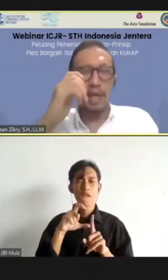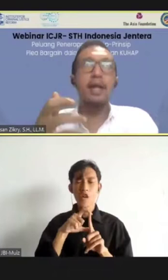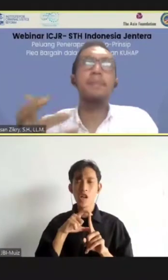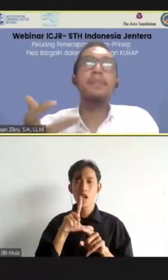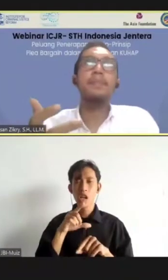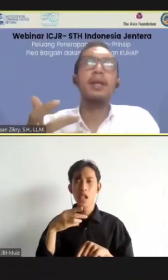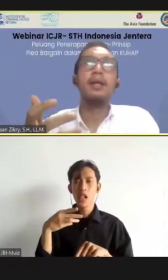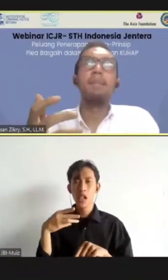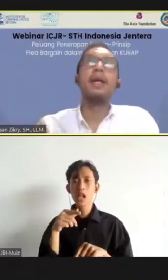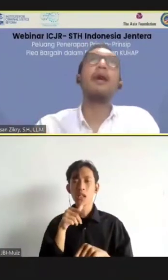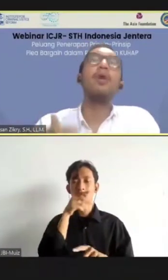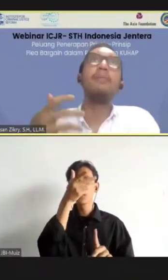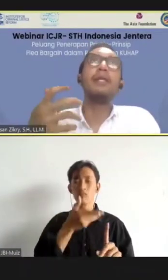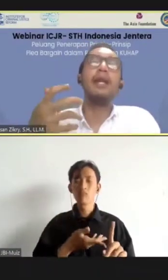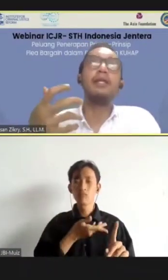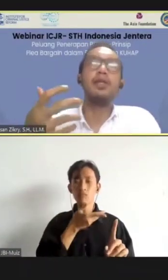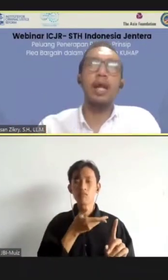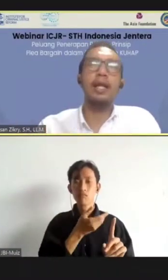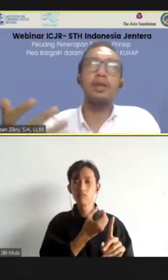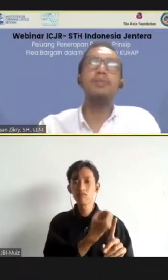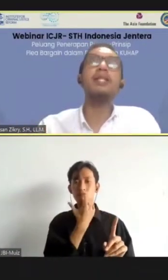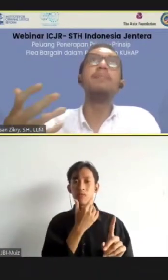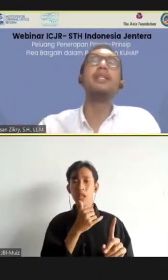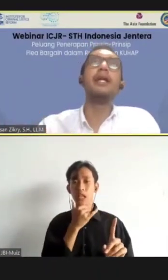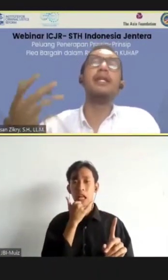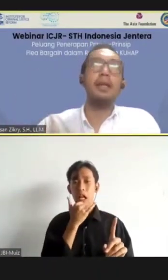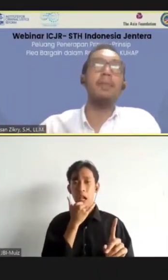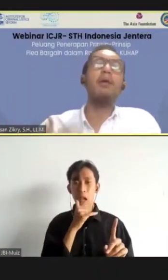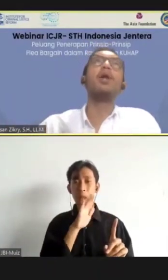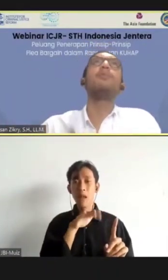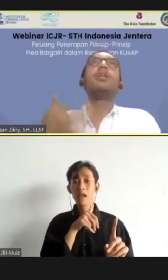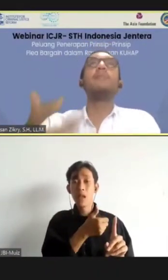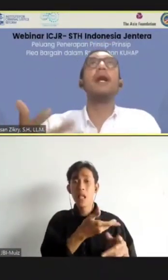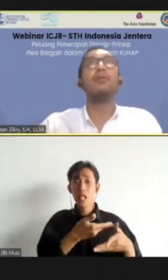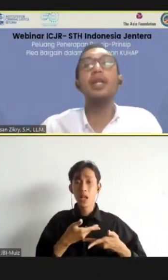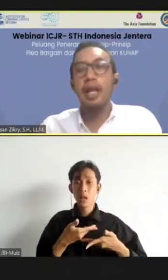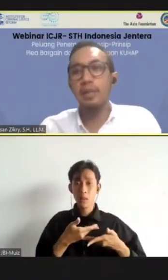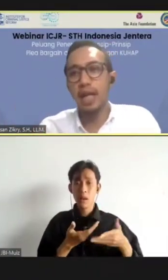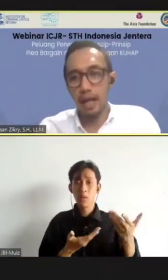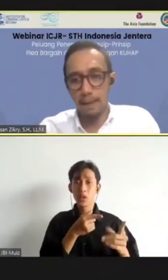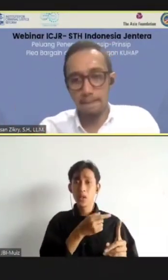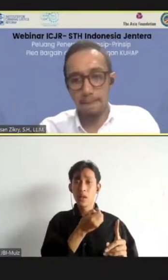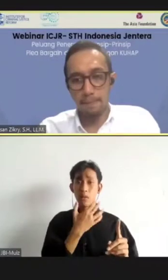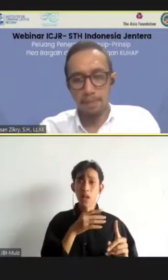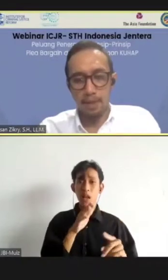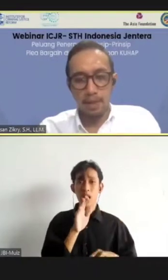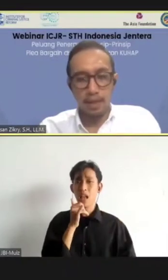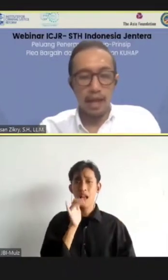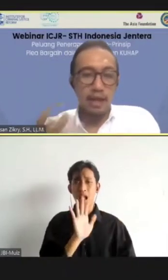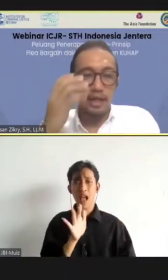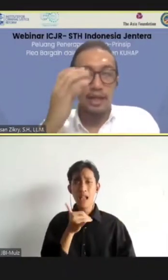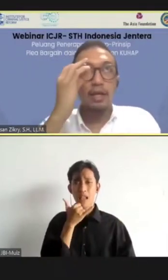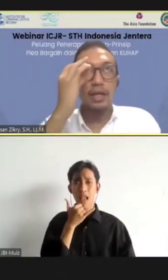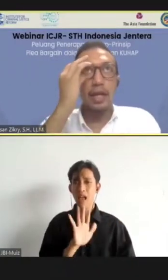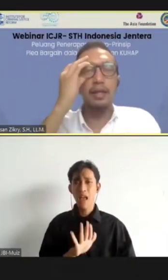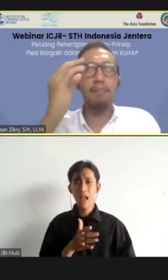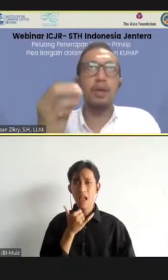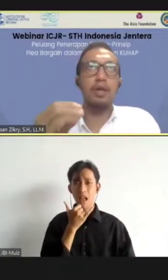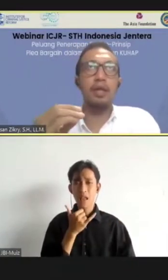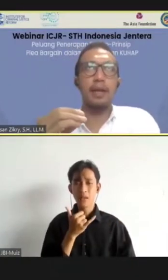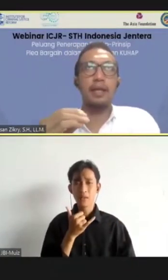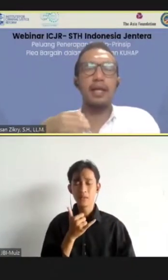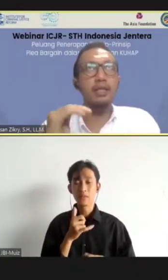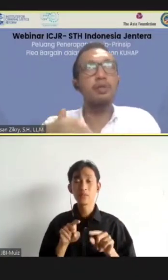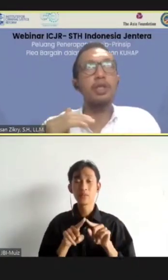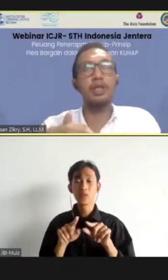yang mana, pengakuan bersalah seseorang itu, masih bisa diterima, walaupun dia mengaku dia tidak bersalah. Nah, ini yang saya rasa